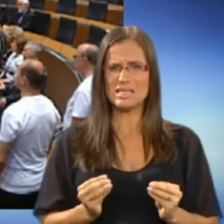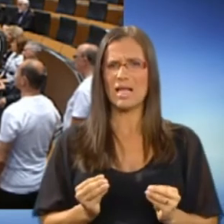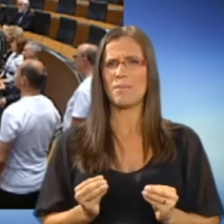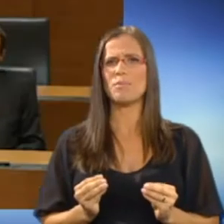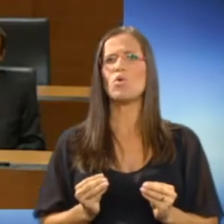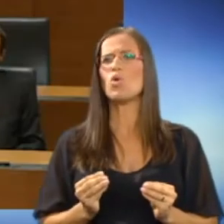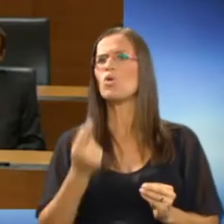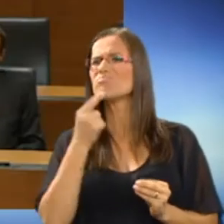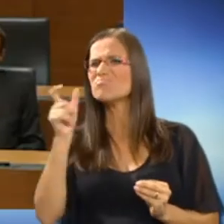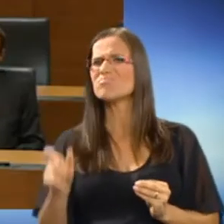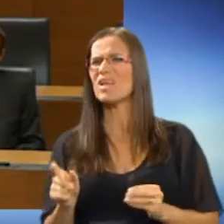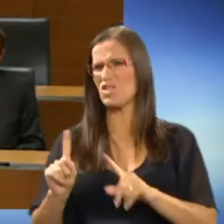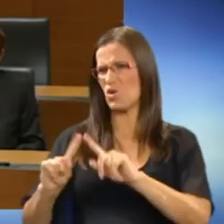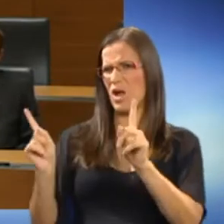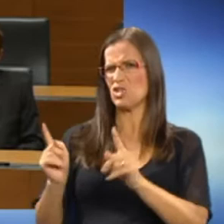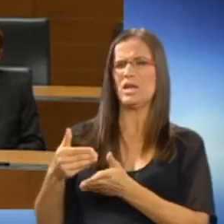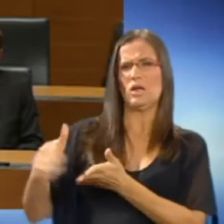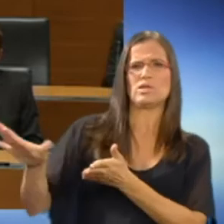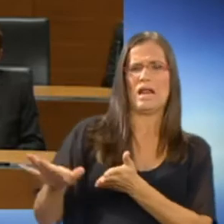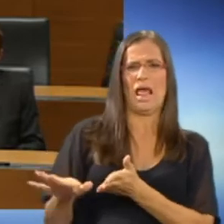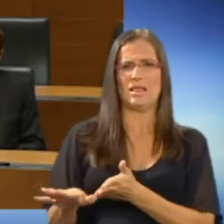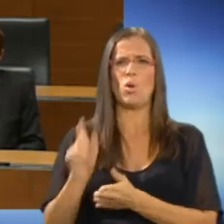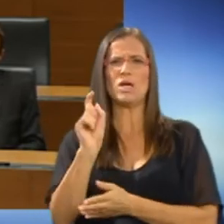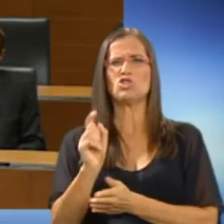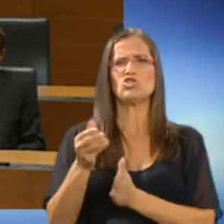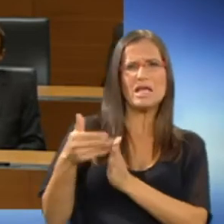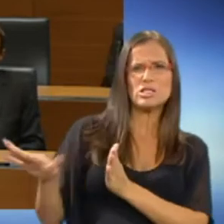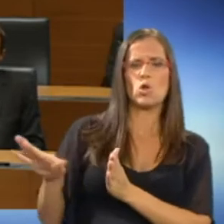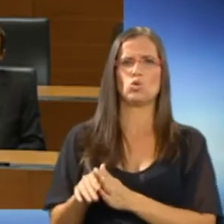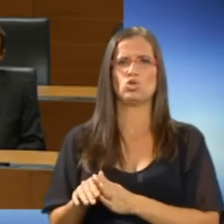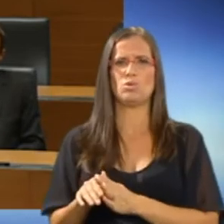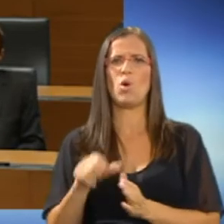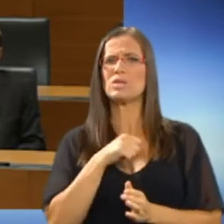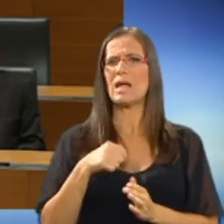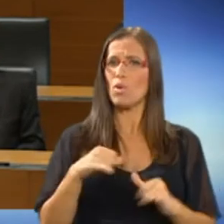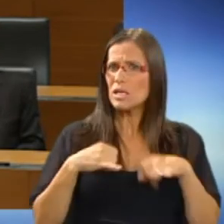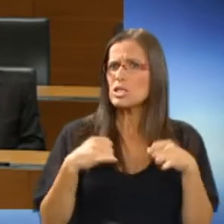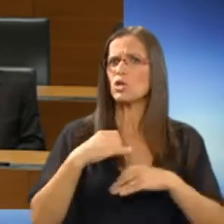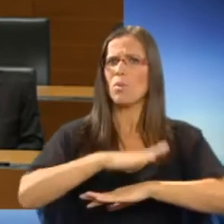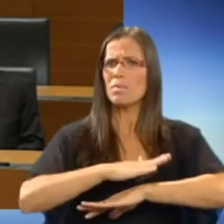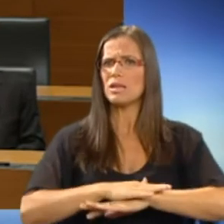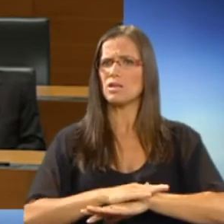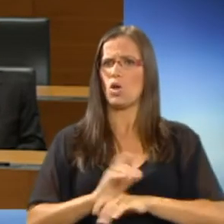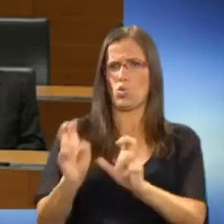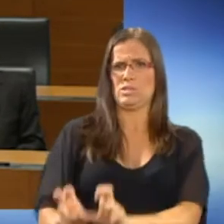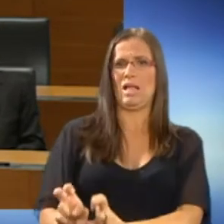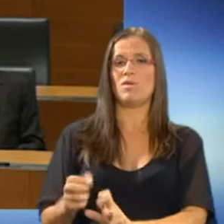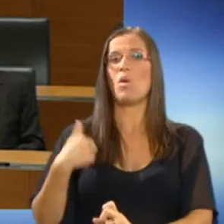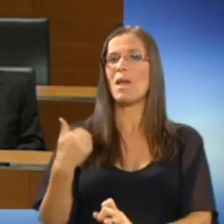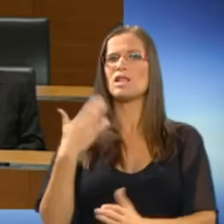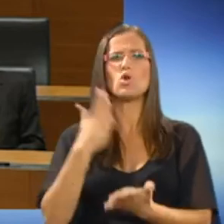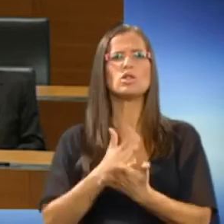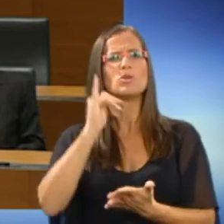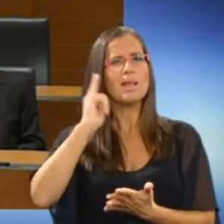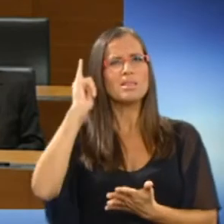hitro odstranimo, kritične izločimo, samo inicijativnost in pridnost radi zatremo. Mladi z odličnimi idejami